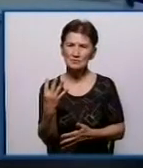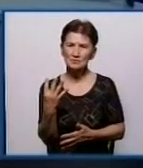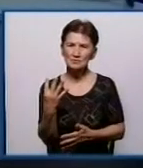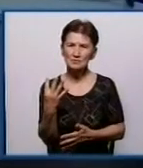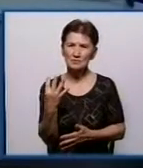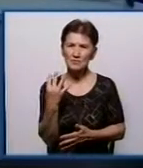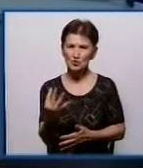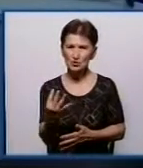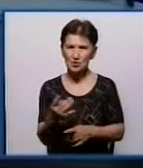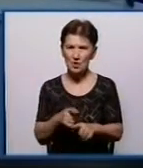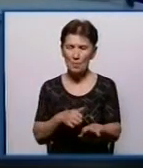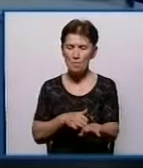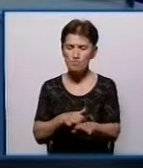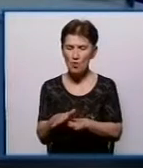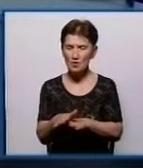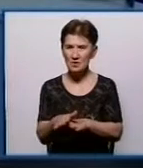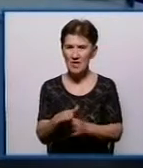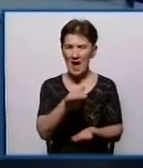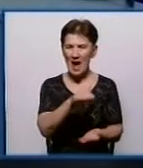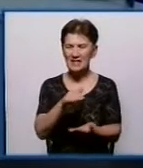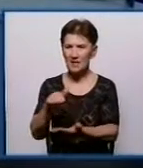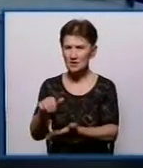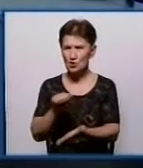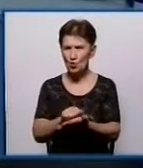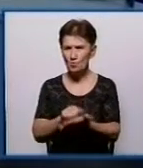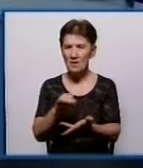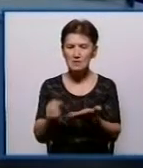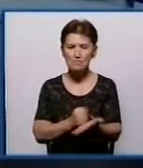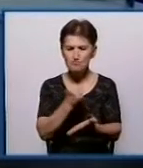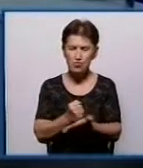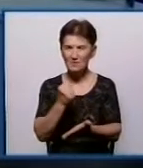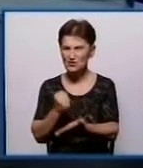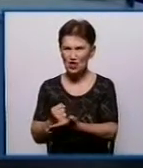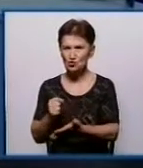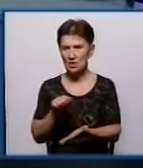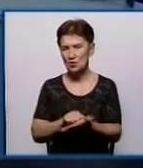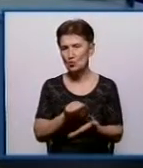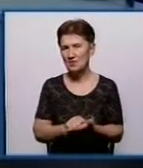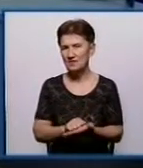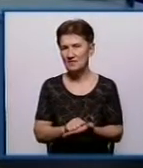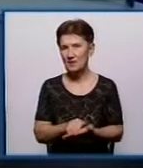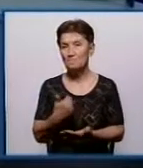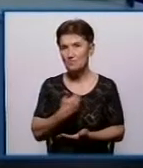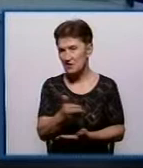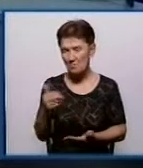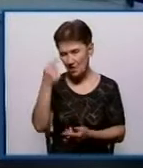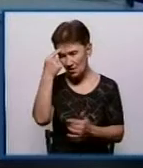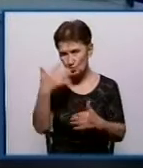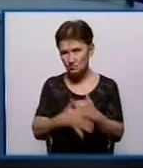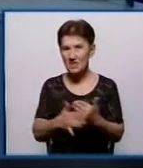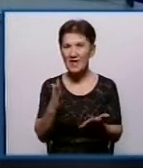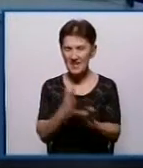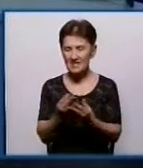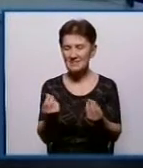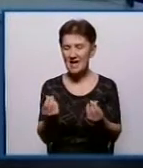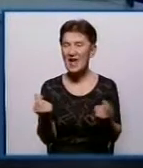повних сегрегатора документів з розрахунками і підтверджуючими документами. Ми розуміємо, що є інфляція, і